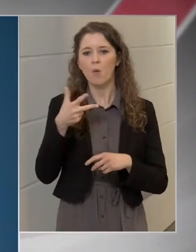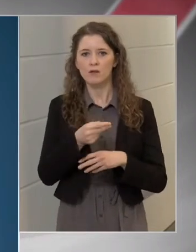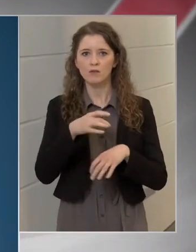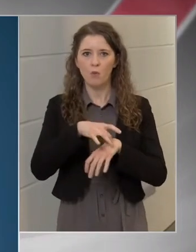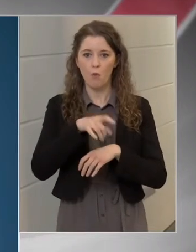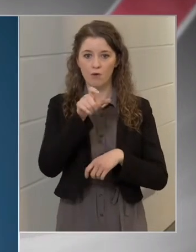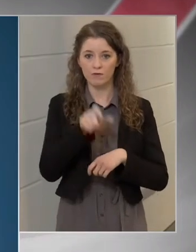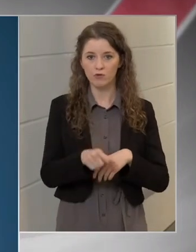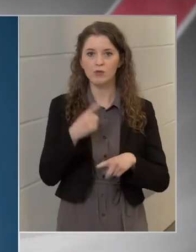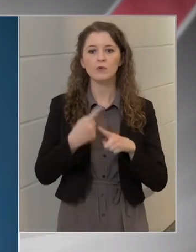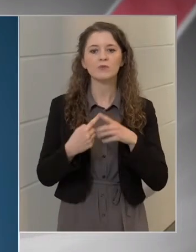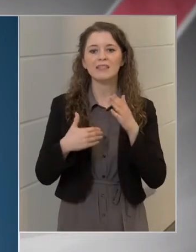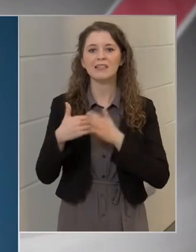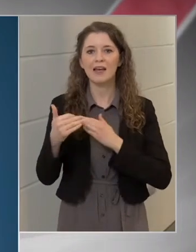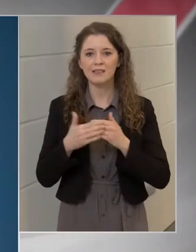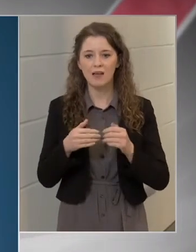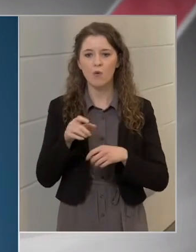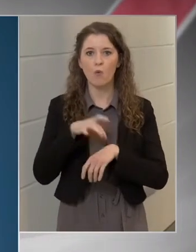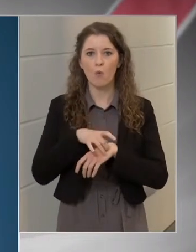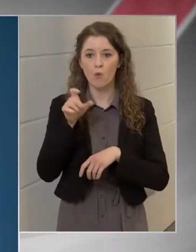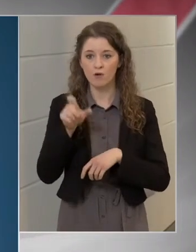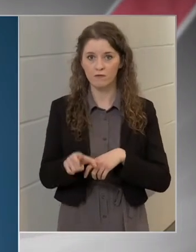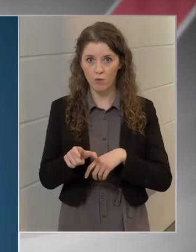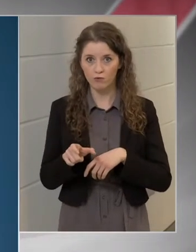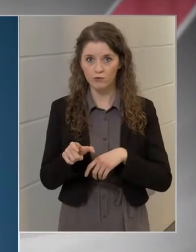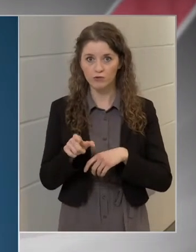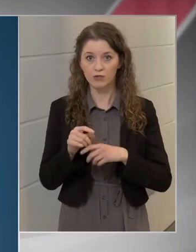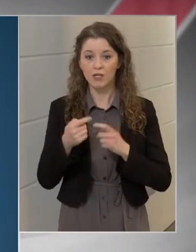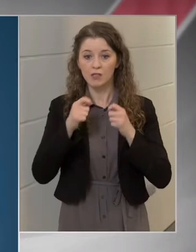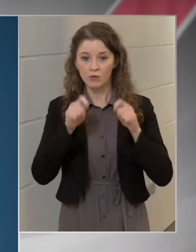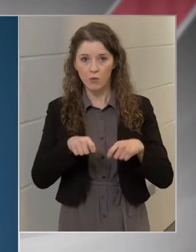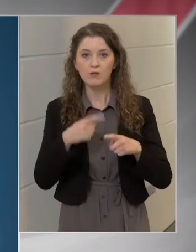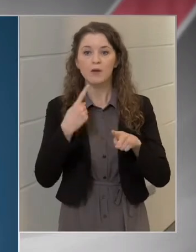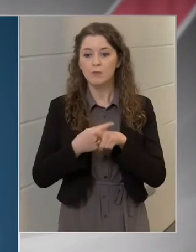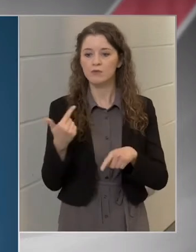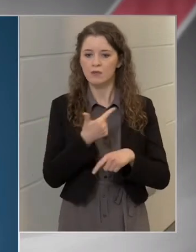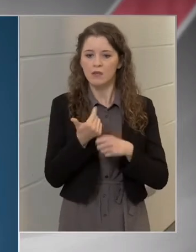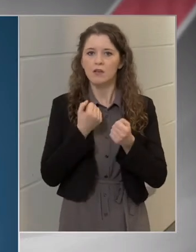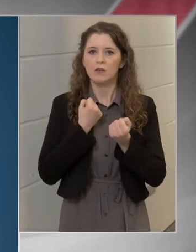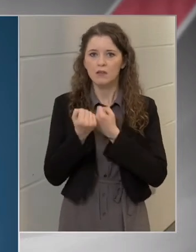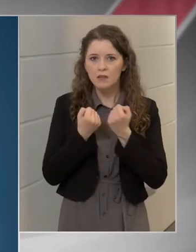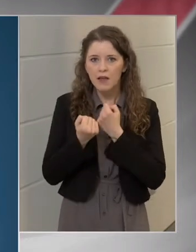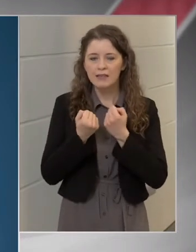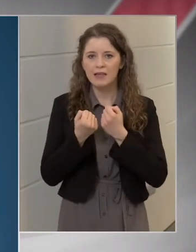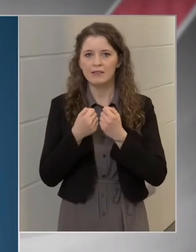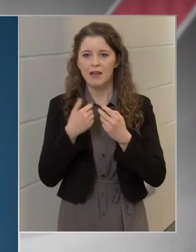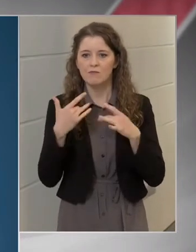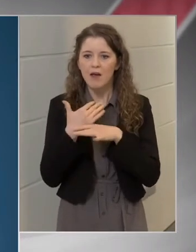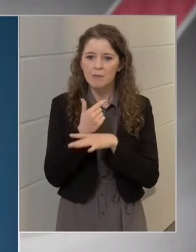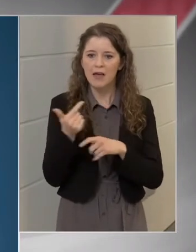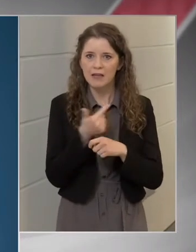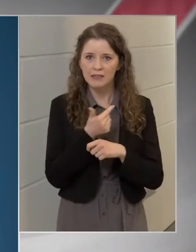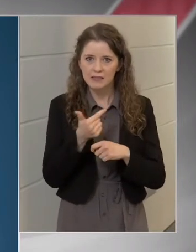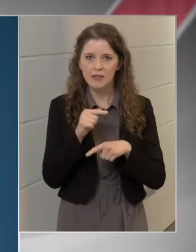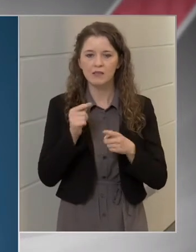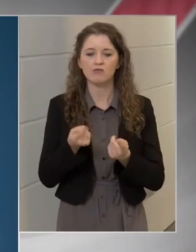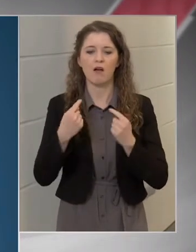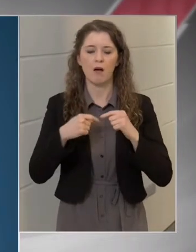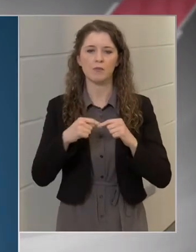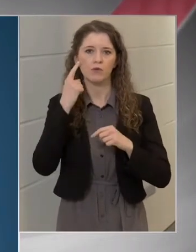kezelőorvos és az oltóorvos egymással történő konzultációja fogja meghatározni,